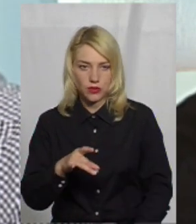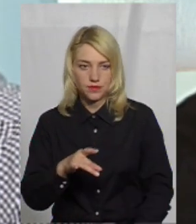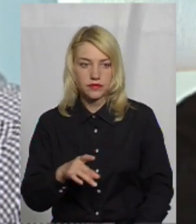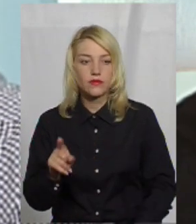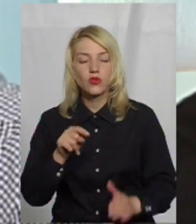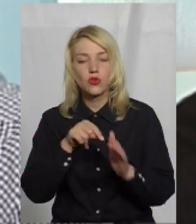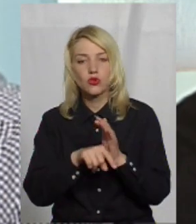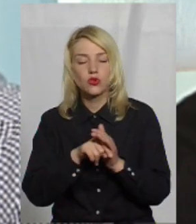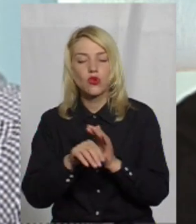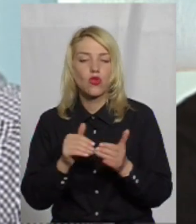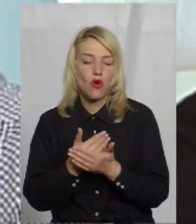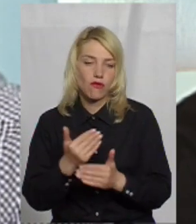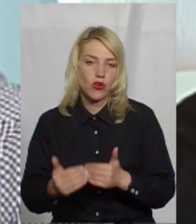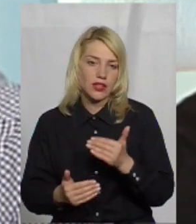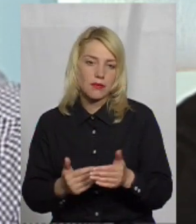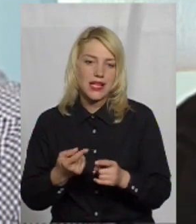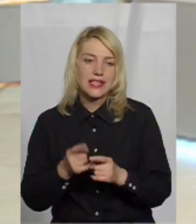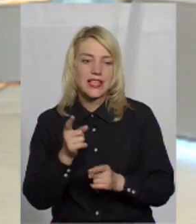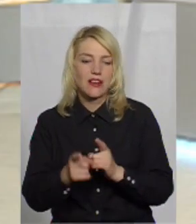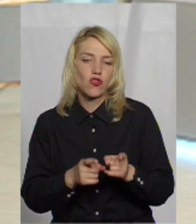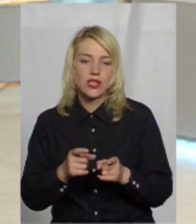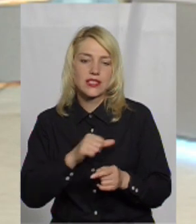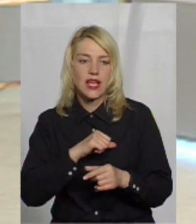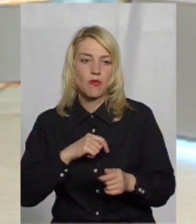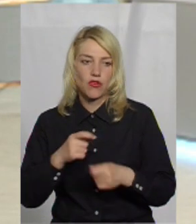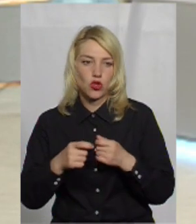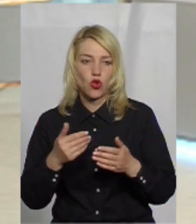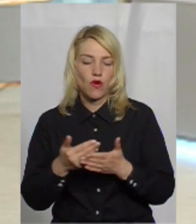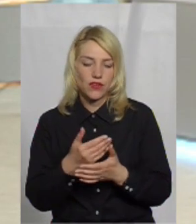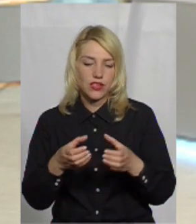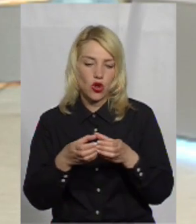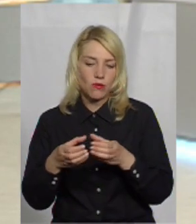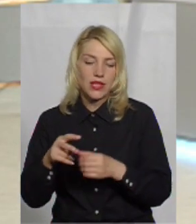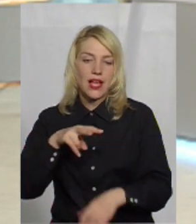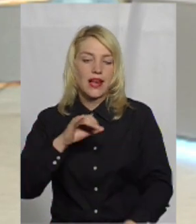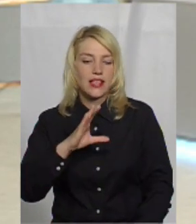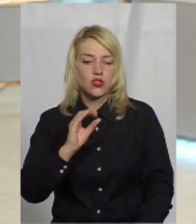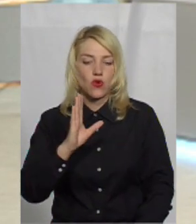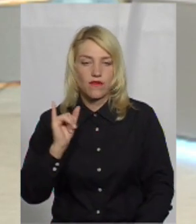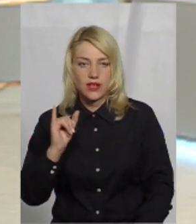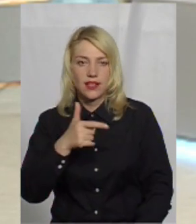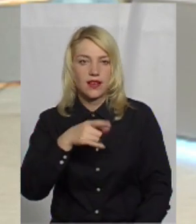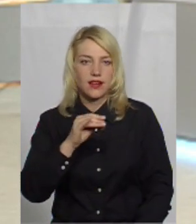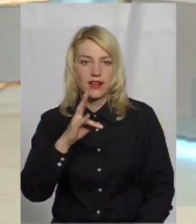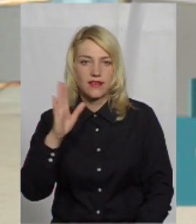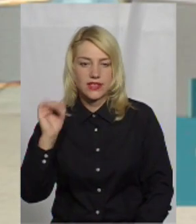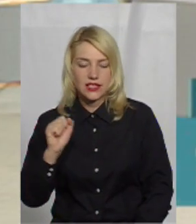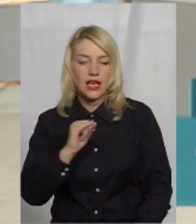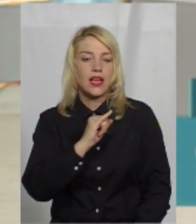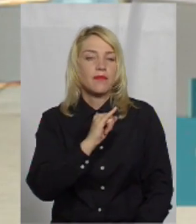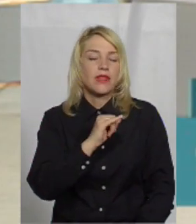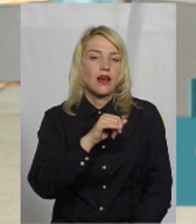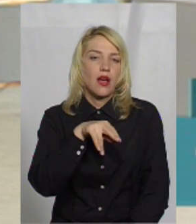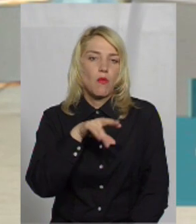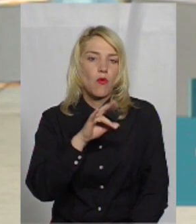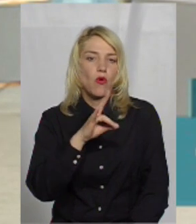нового етапу, це реформування місцевого самоврядування, нові громади, це такі, як Лісові Грінівці, це Понінківська